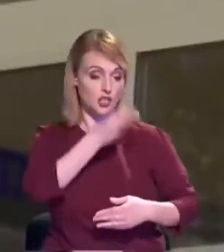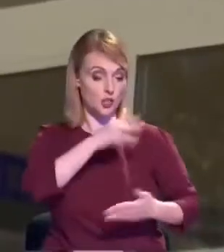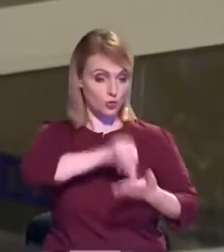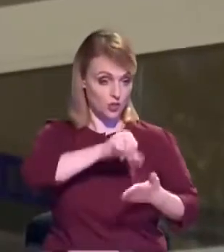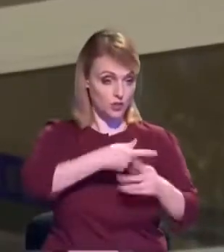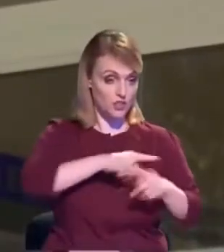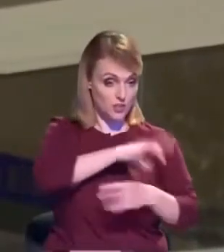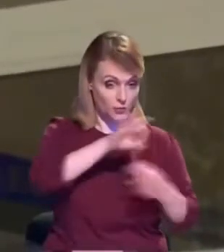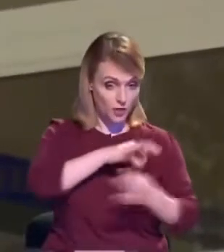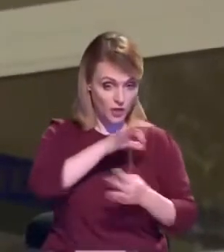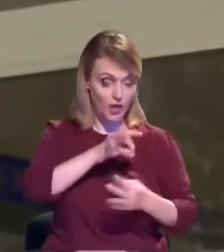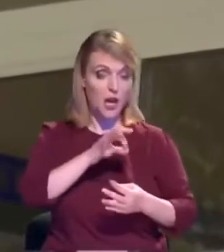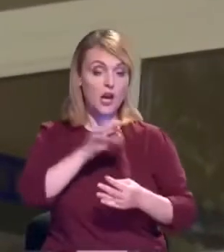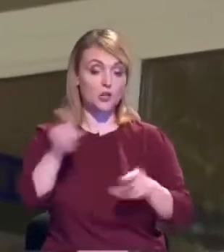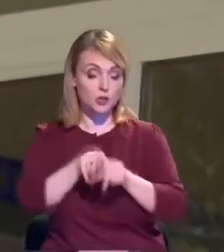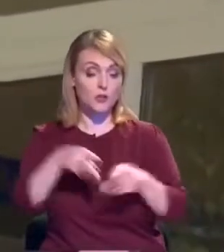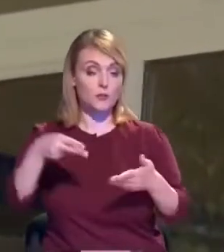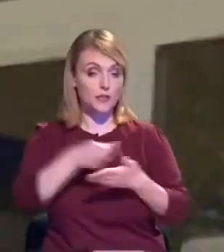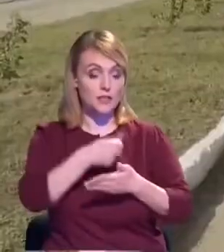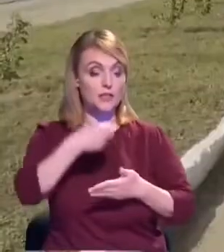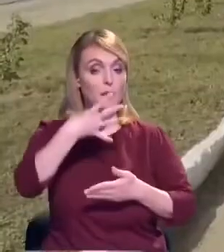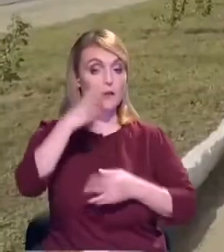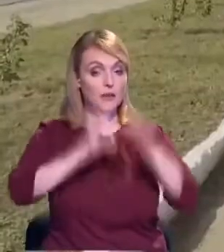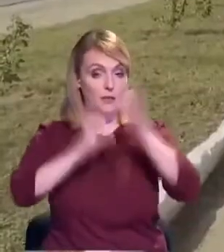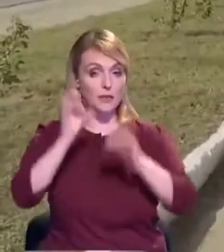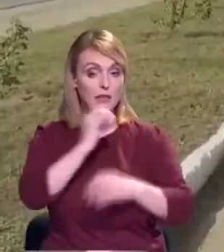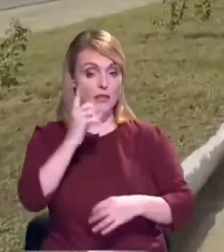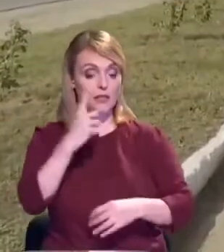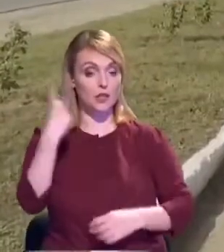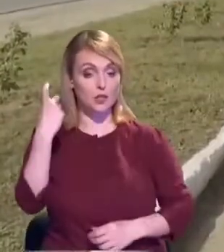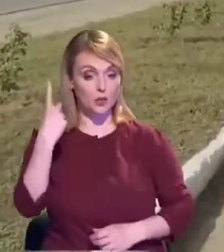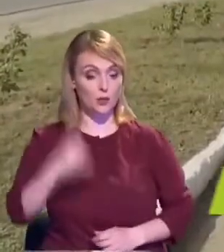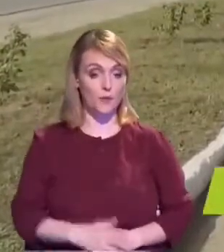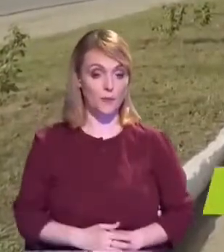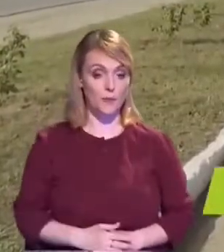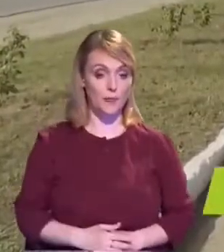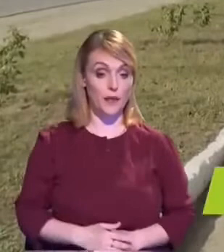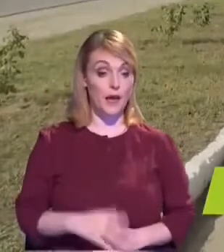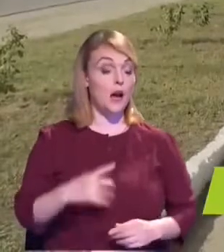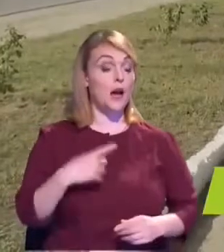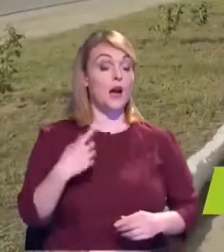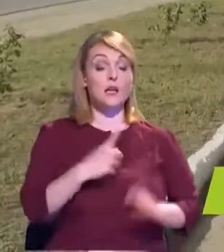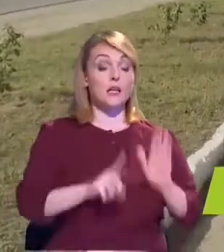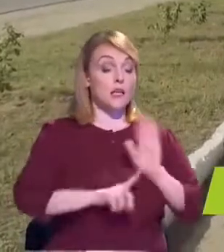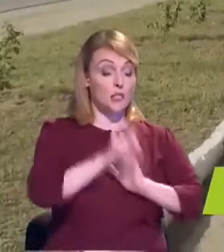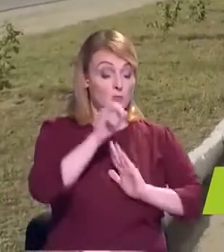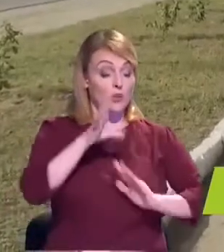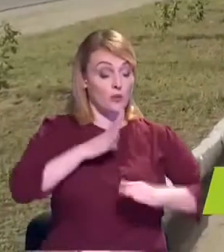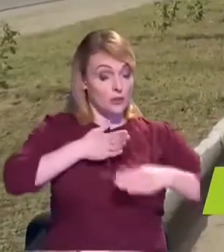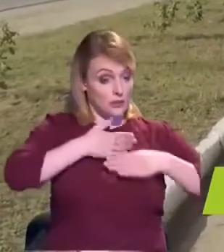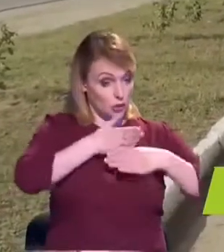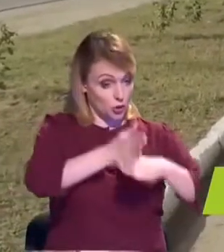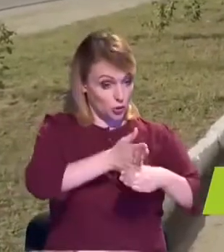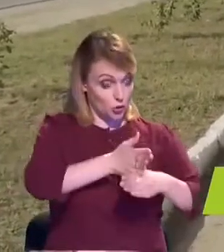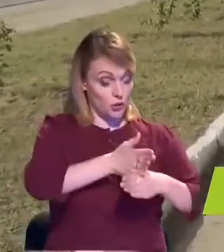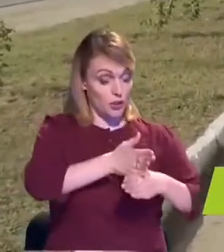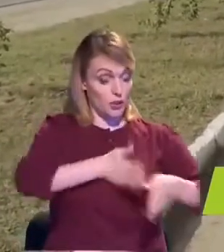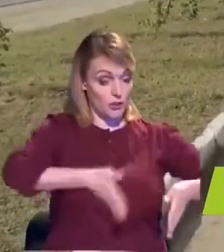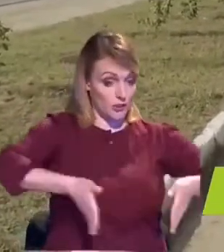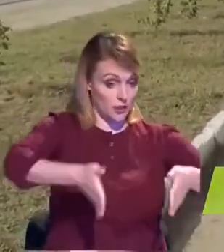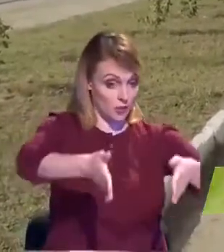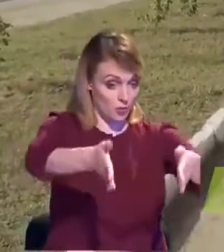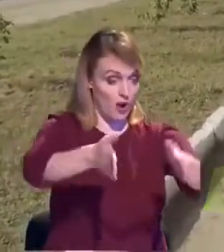Vă spun niște minusuri care le-am avut. Întâi am făcut apeduct, am distrus drumurile, dar trebuie. N-au trecut